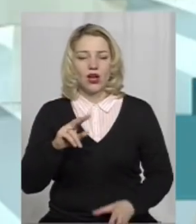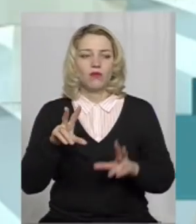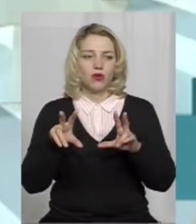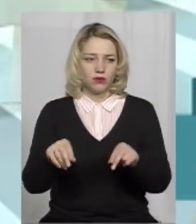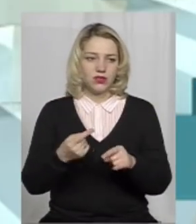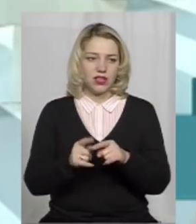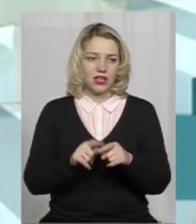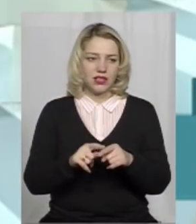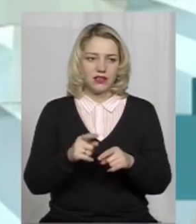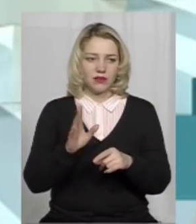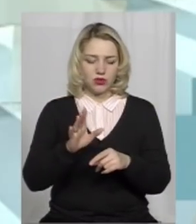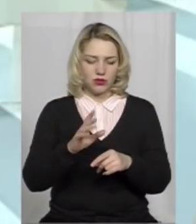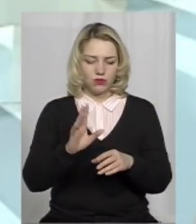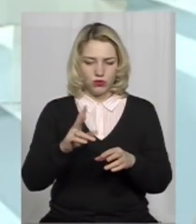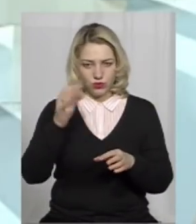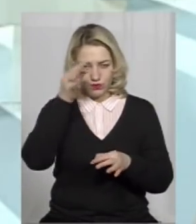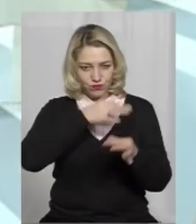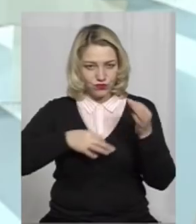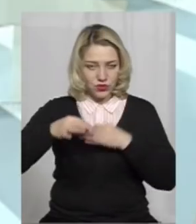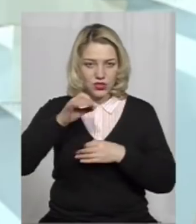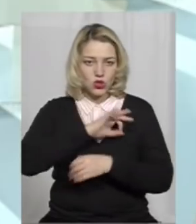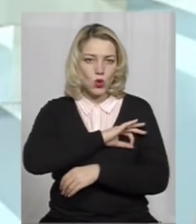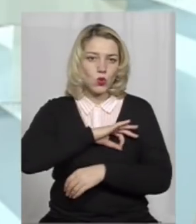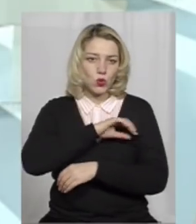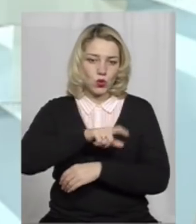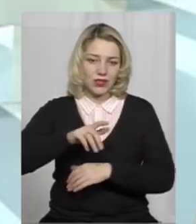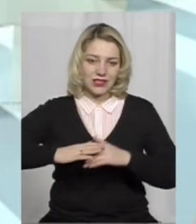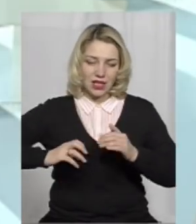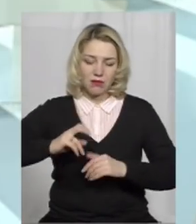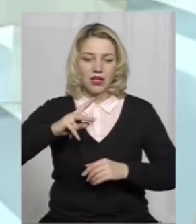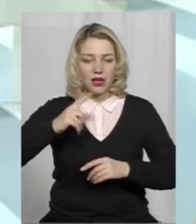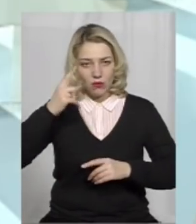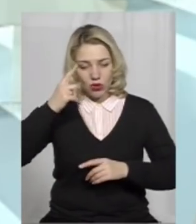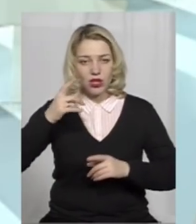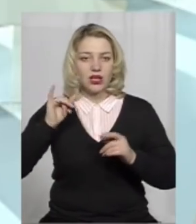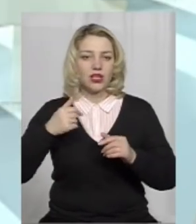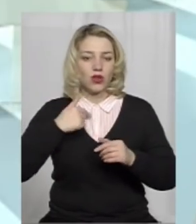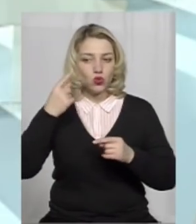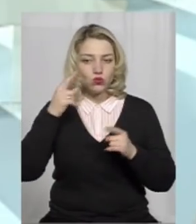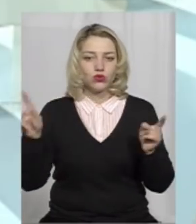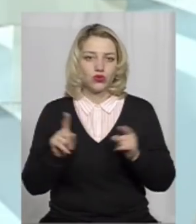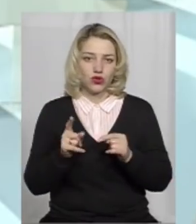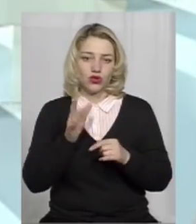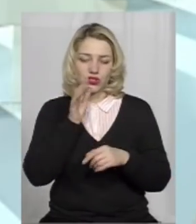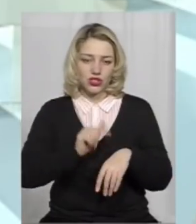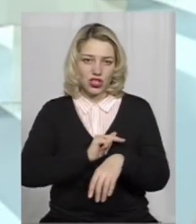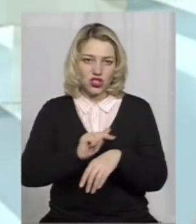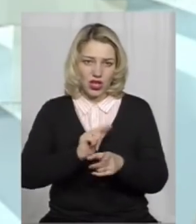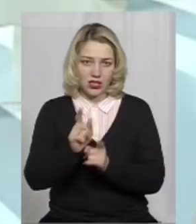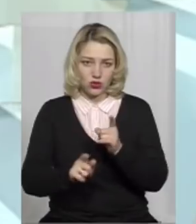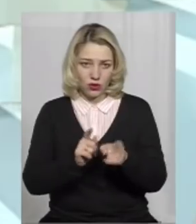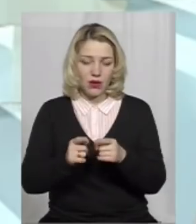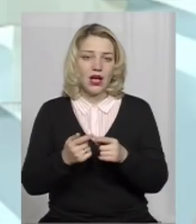речі вони з юристами впорядкують. І я, в принципі, думаю, що з часом ми в Україні через